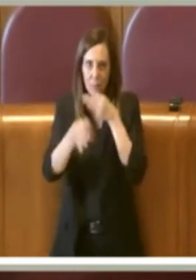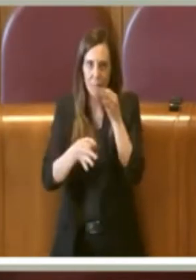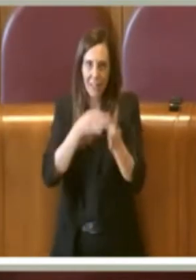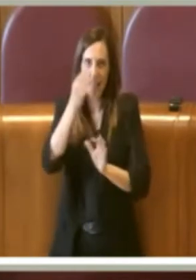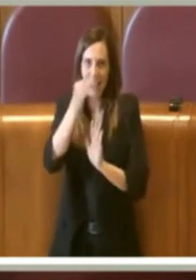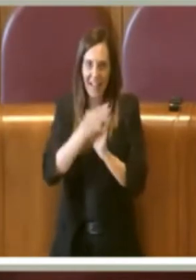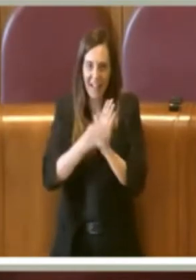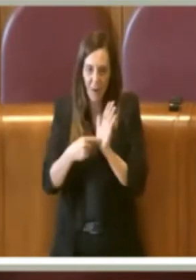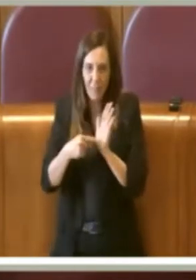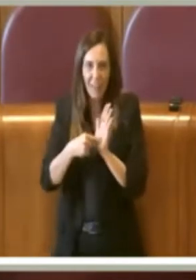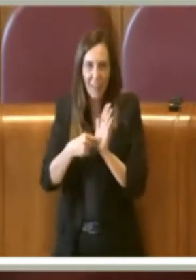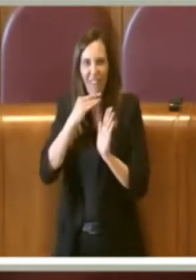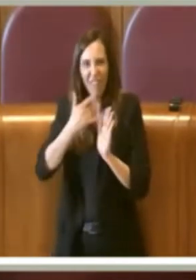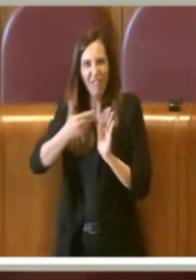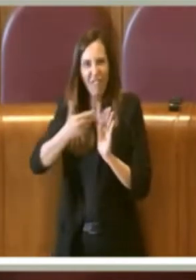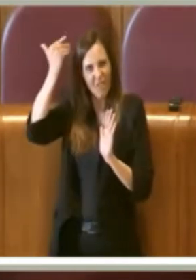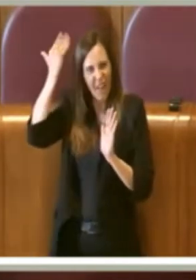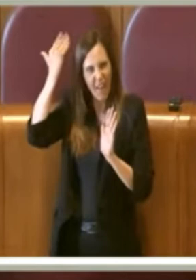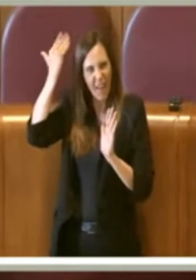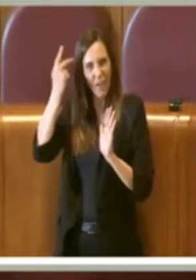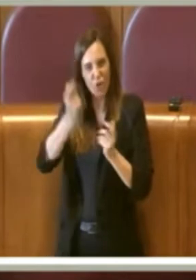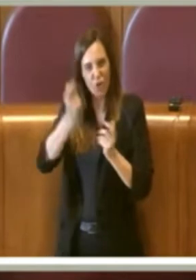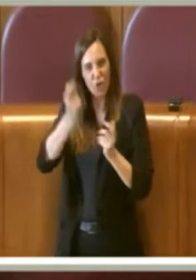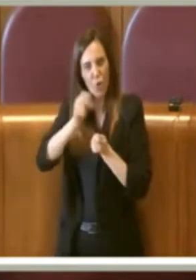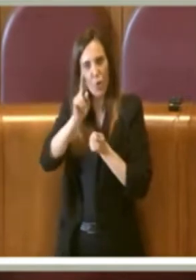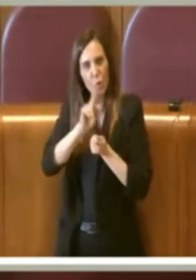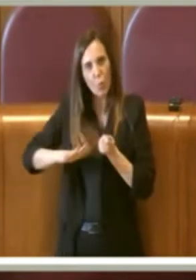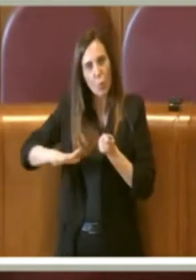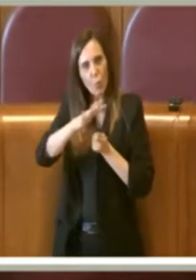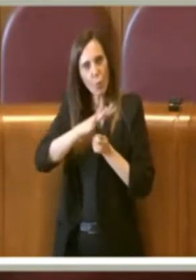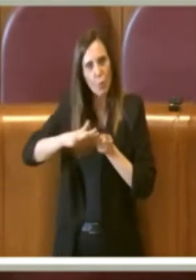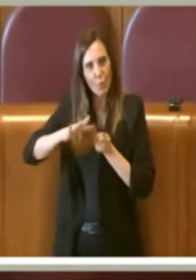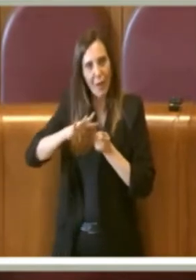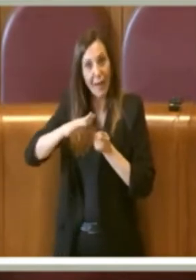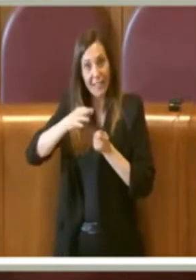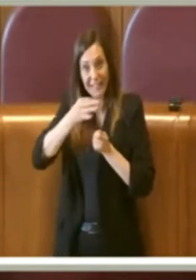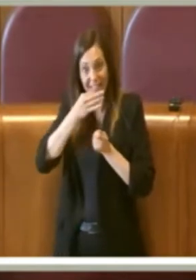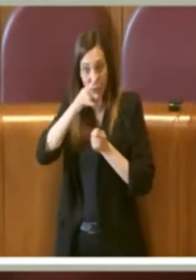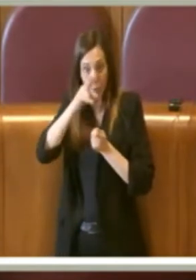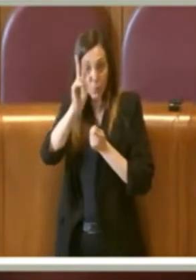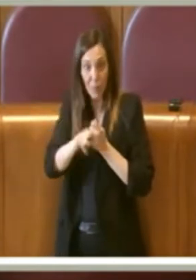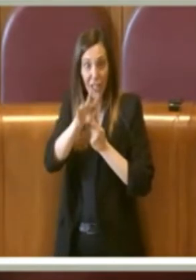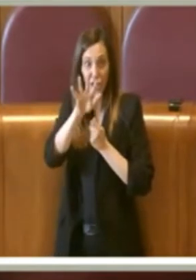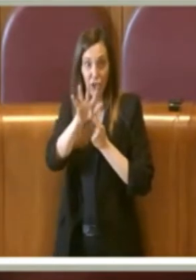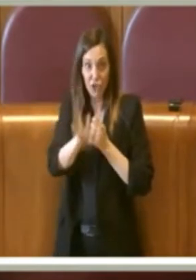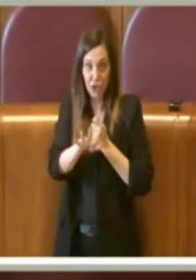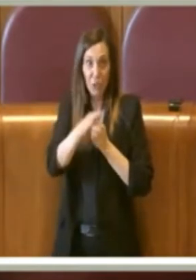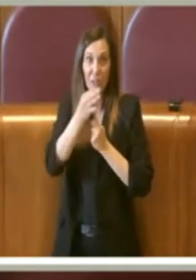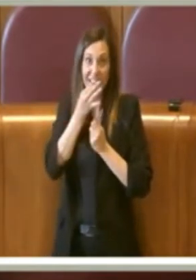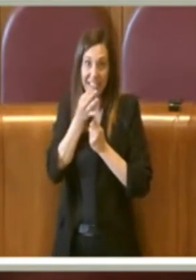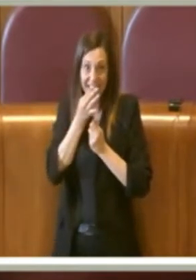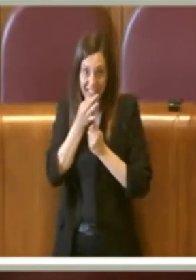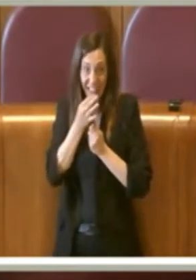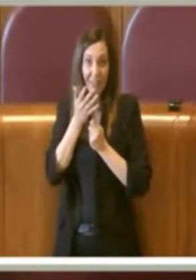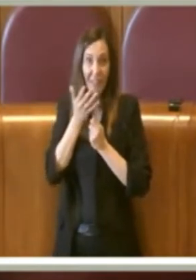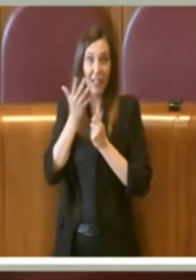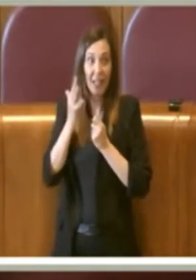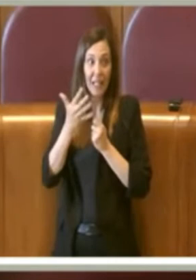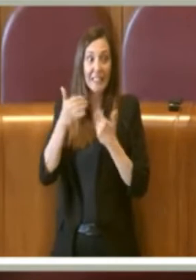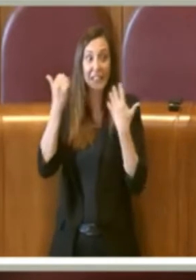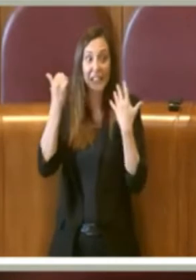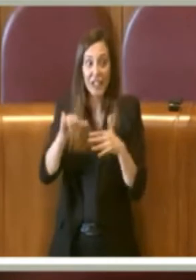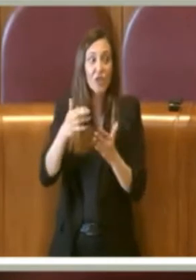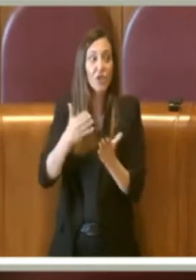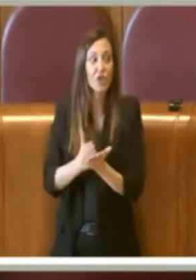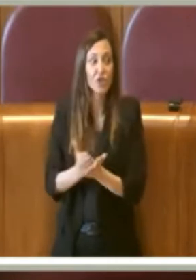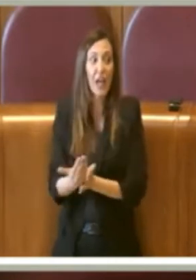il vecchio regolamento sulla gestione dei rifiuti urbani era del 2005, perciò parliamo di 16